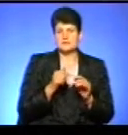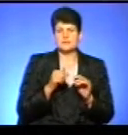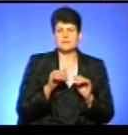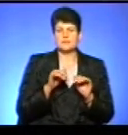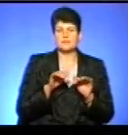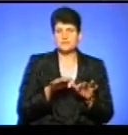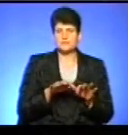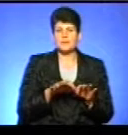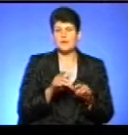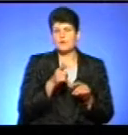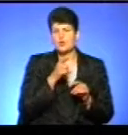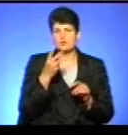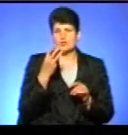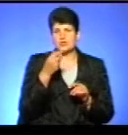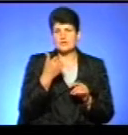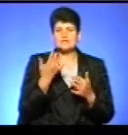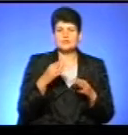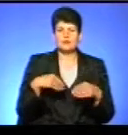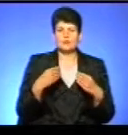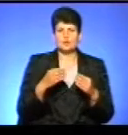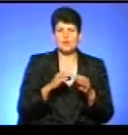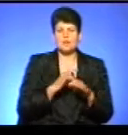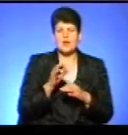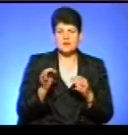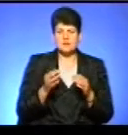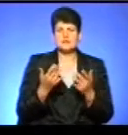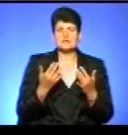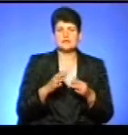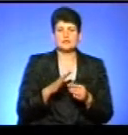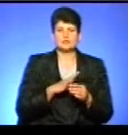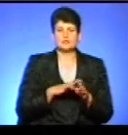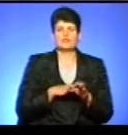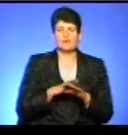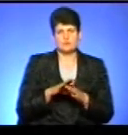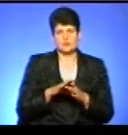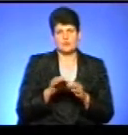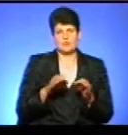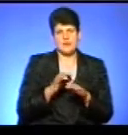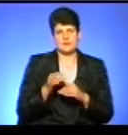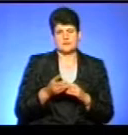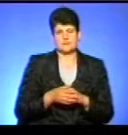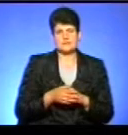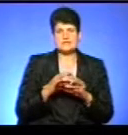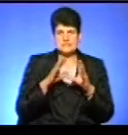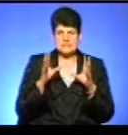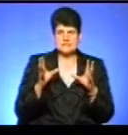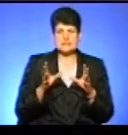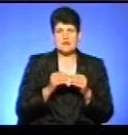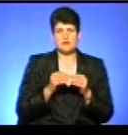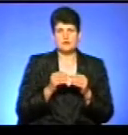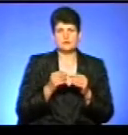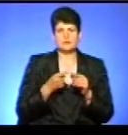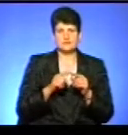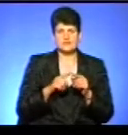цих років, скільки було подано проєктів від жителів міста і скільки було реалізовано проєктів протягом цих років. Загалом, ми цього разу вже